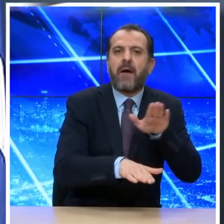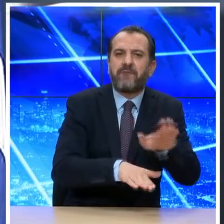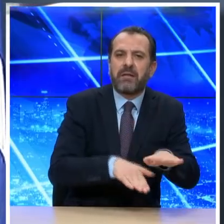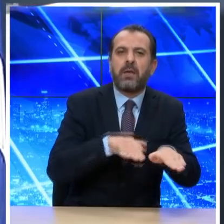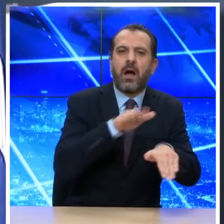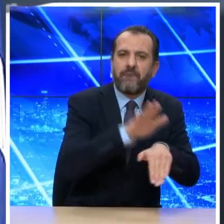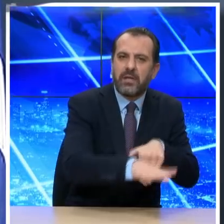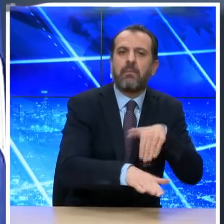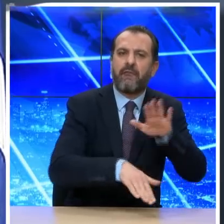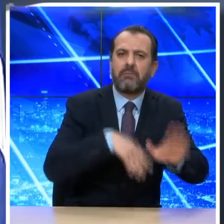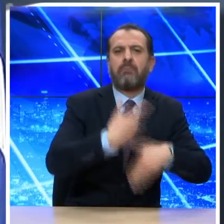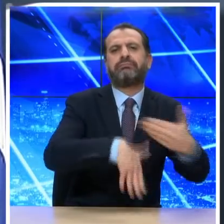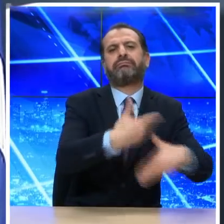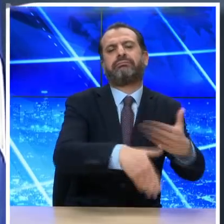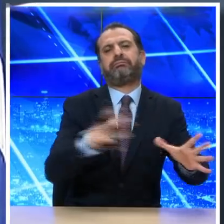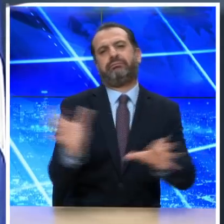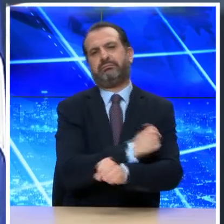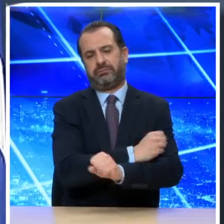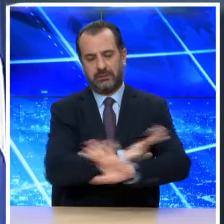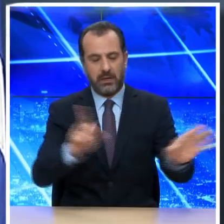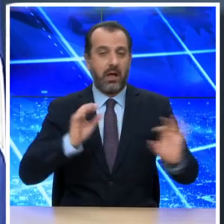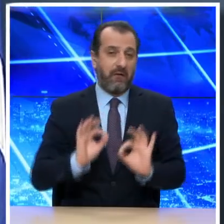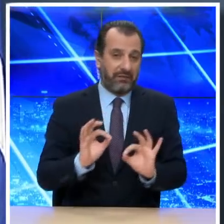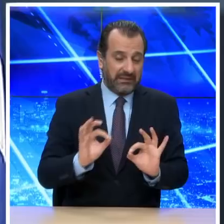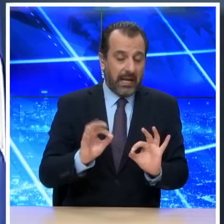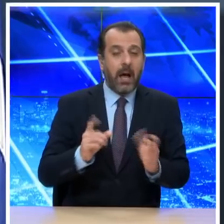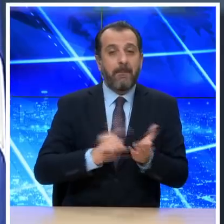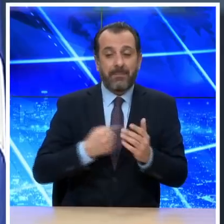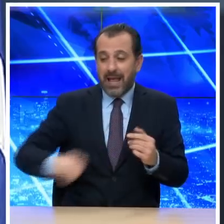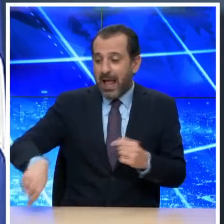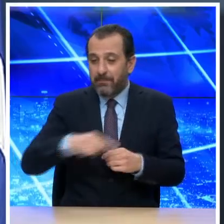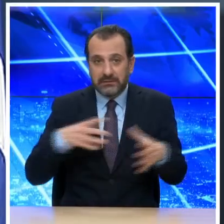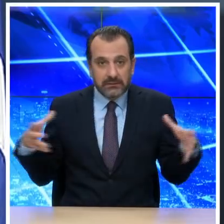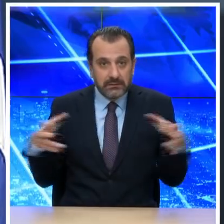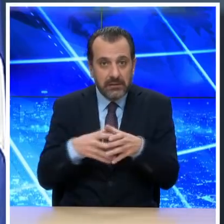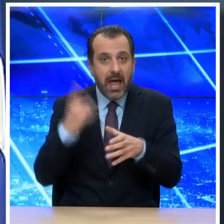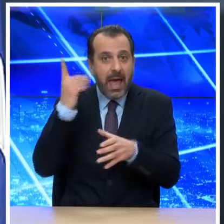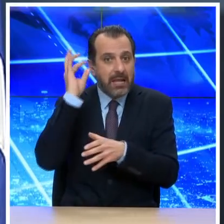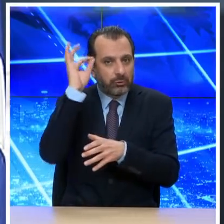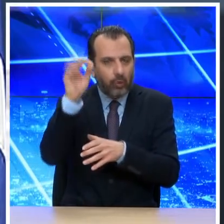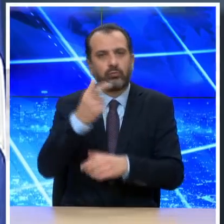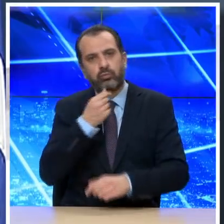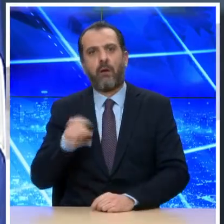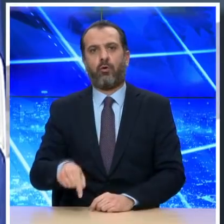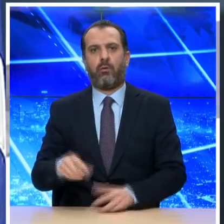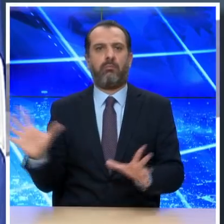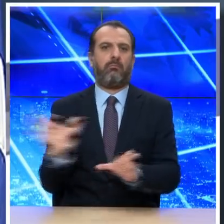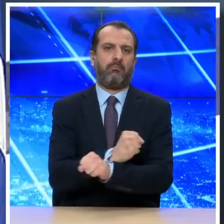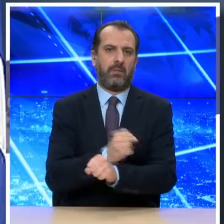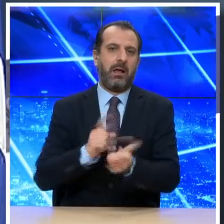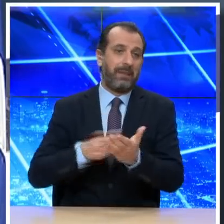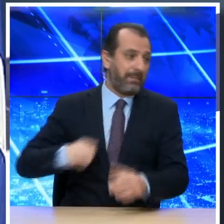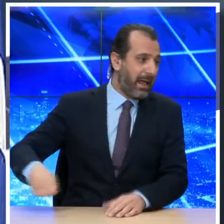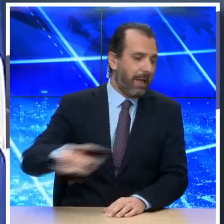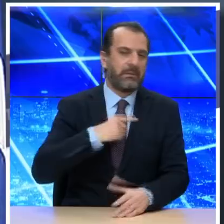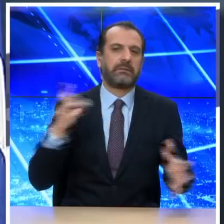Και βέβαια είναι πάντα πιο εύκολο όταν κάνεις τον αγώνα μαζί με άλλους που έχουν τον ίδιο στόχο με σένα. Γι' αυτό και πρέπει να είμαστε όλοι μαζί σε αυτόν τον